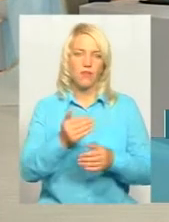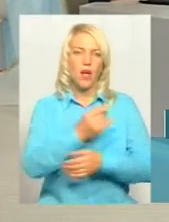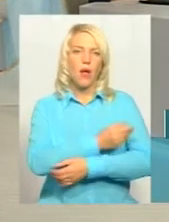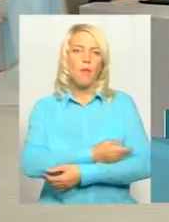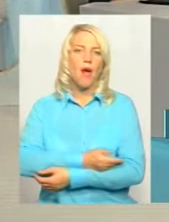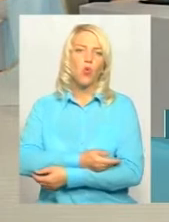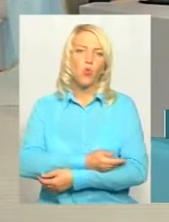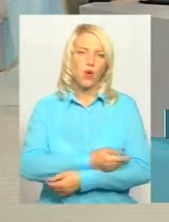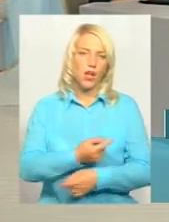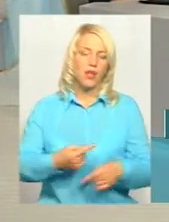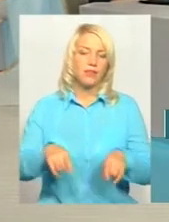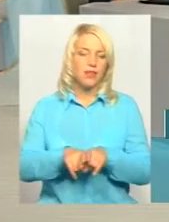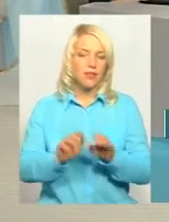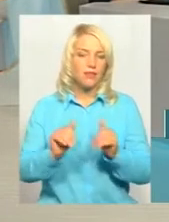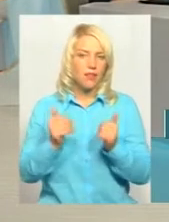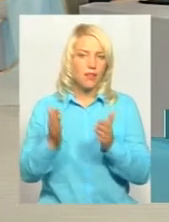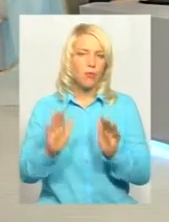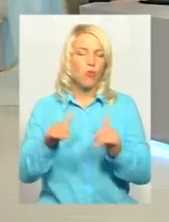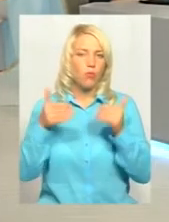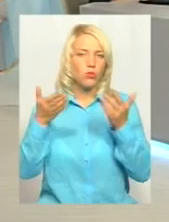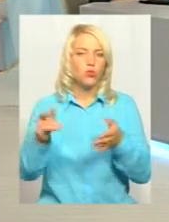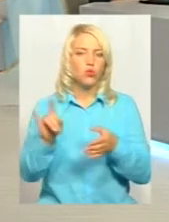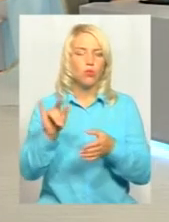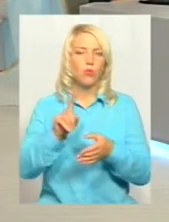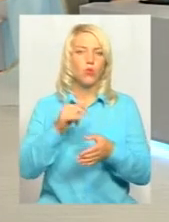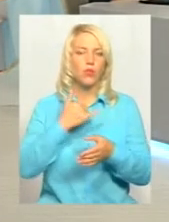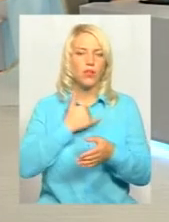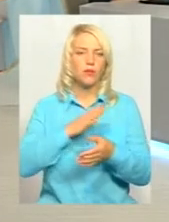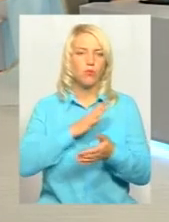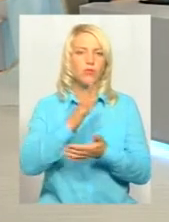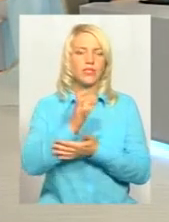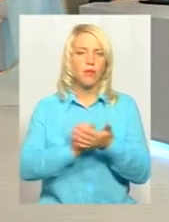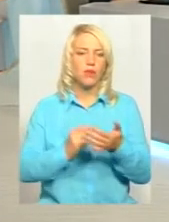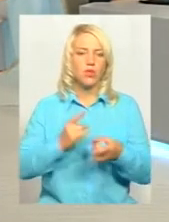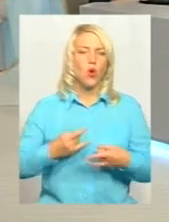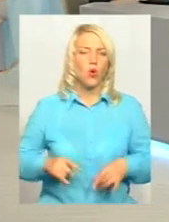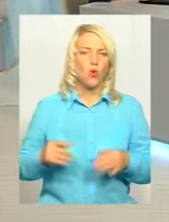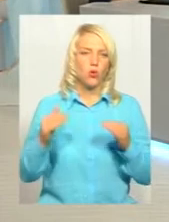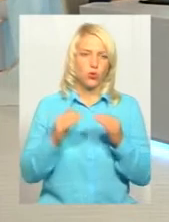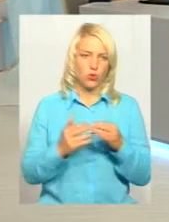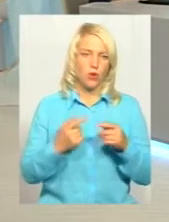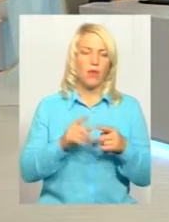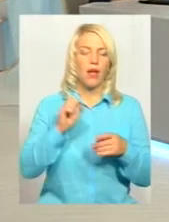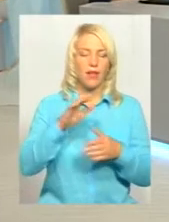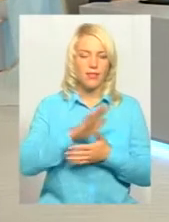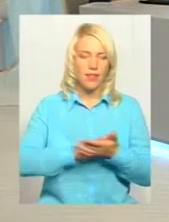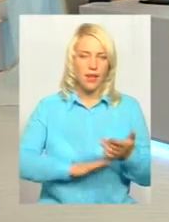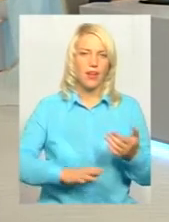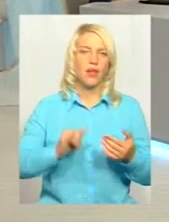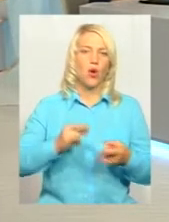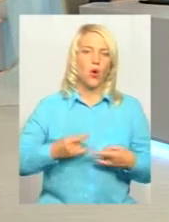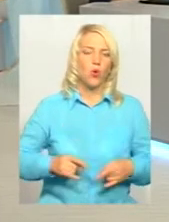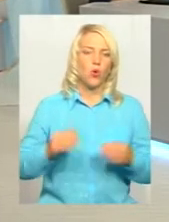так подали пропозицію, що в нас запас великий був, в роддомах був. Все, практично далі в роддомах буде